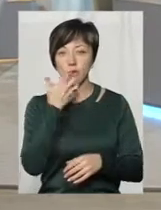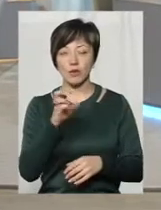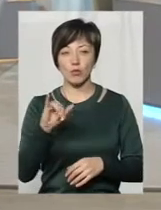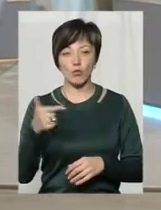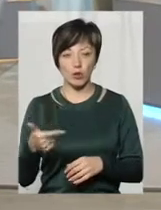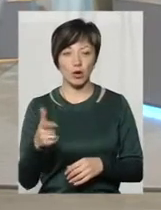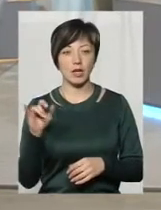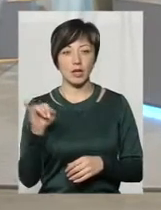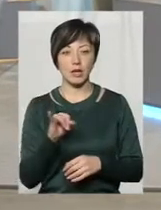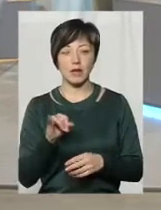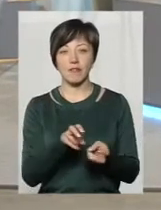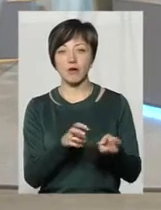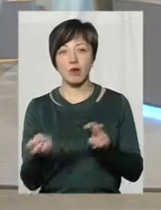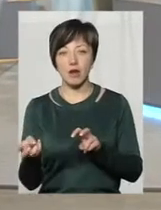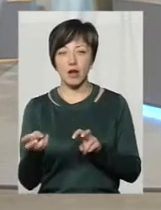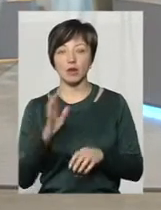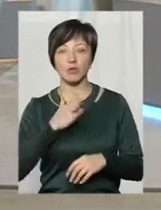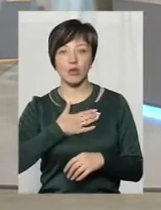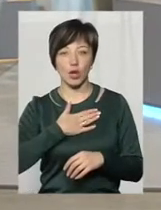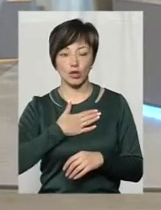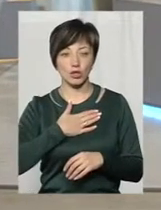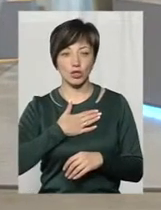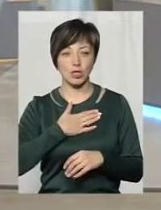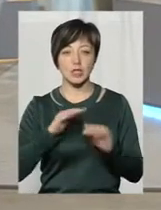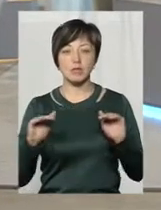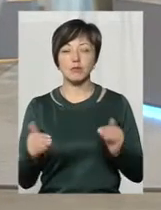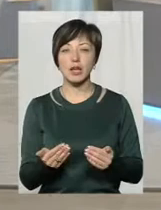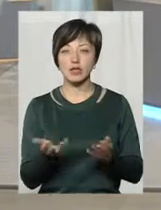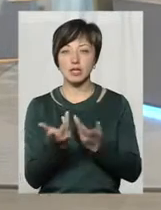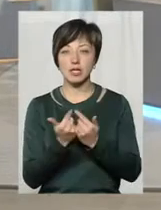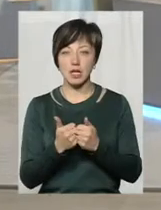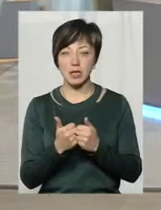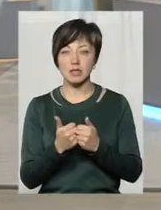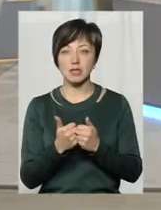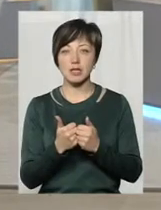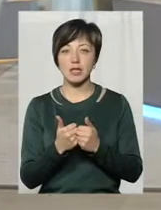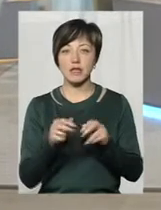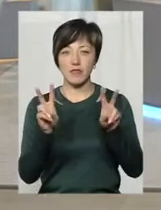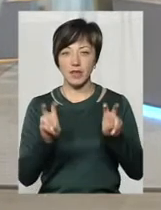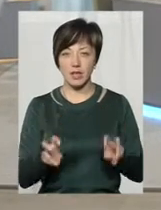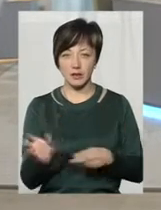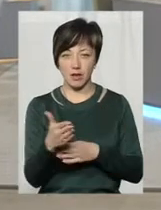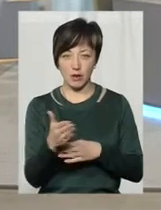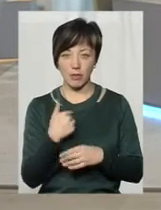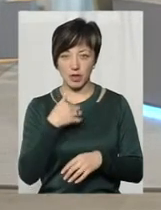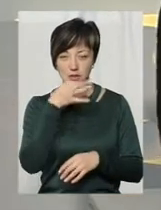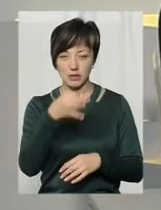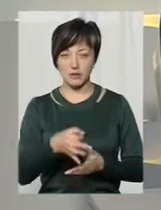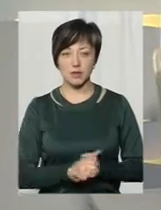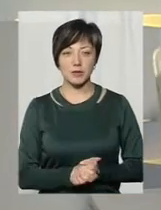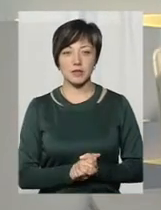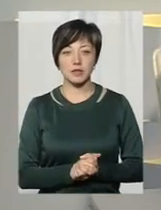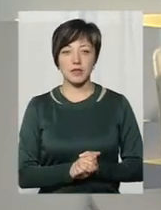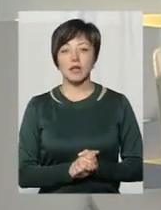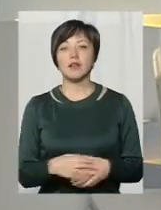Богу і зменшується чисельність популяцій цих видів, які я тільки що називав. Усе ж таке